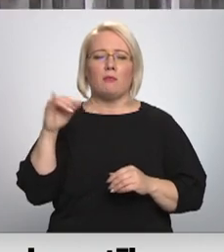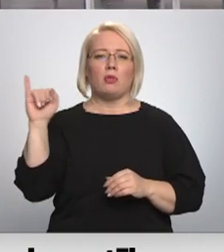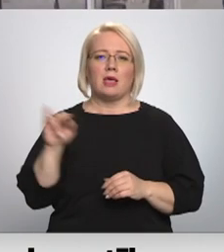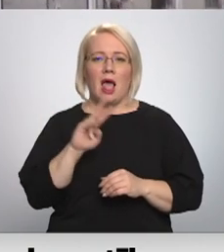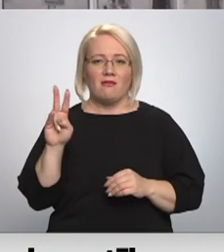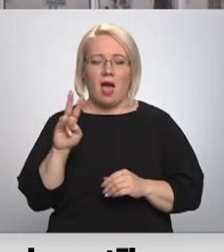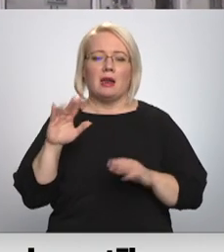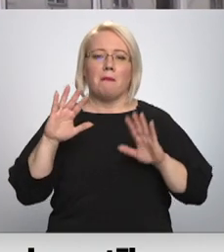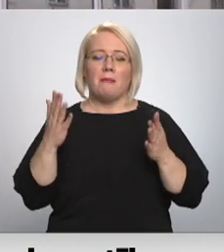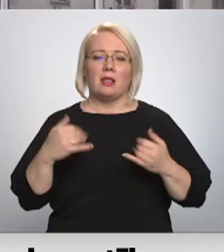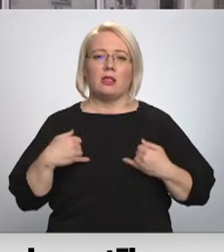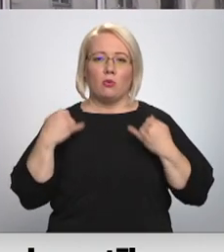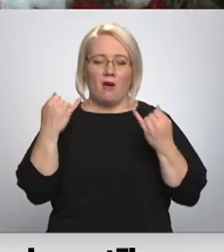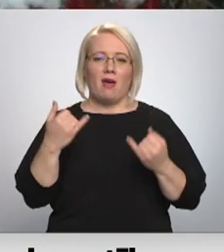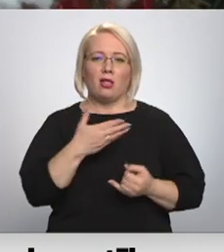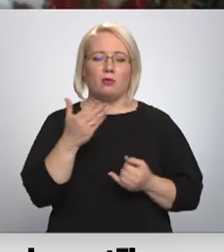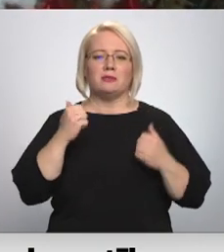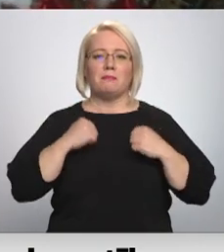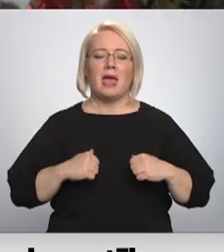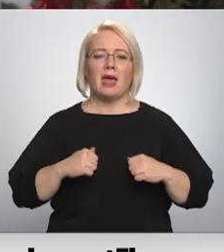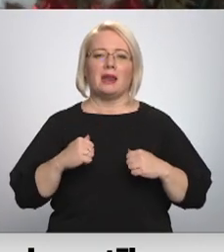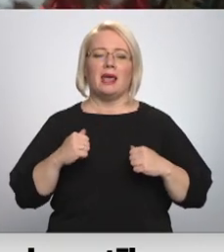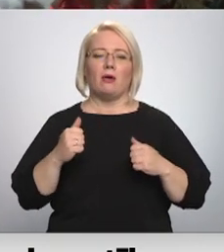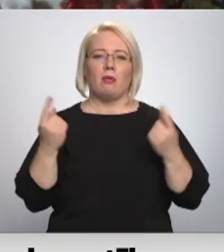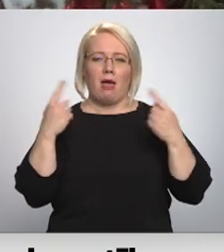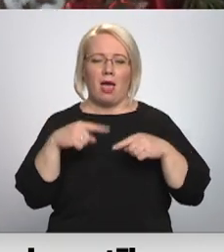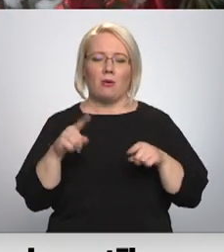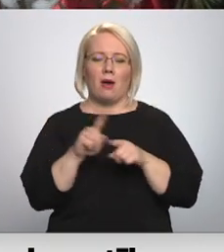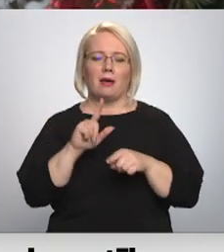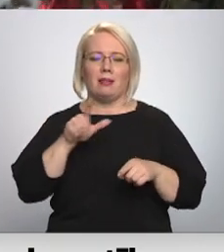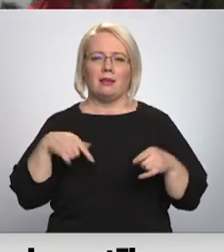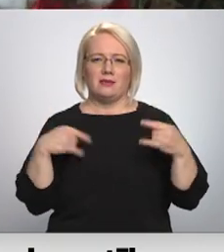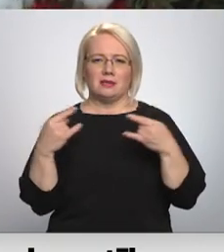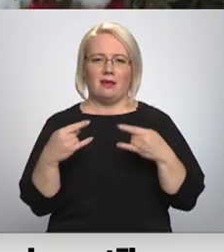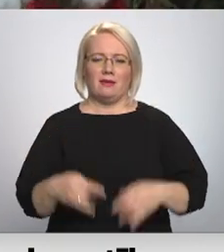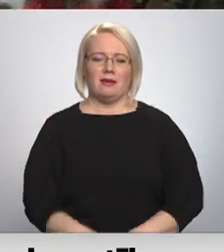gaidīšanas laiku novēlot Sandra Leitāne, Dats Siliņ, Jānis Rents, Andrs Pāns, Red TV.